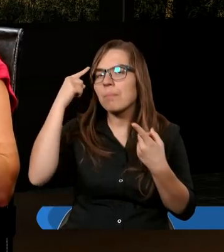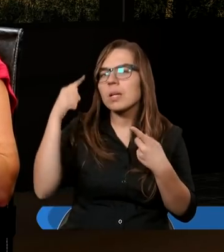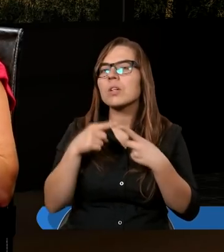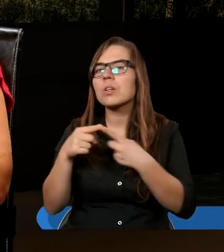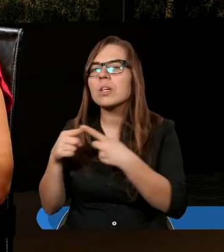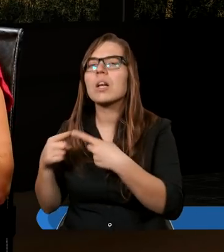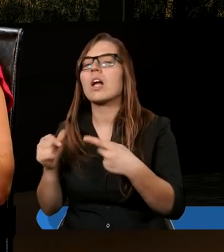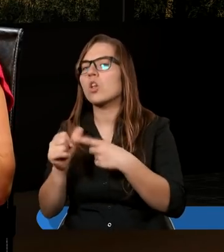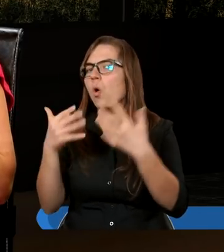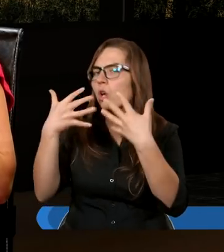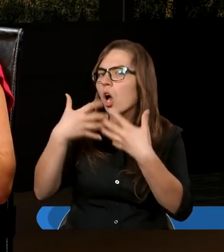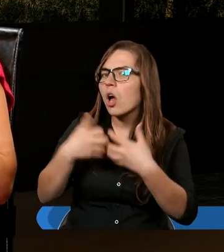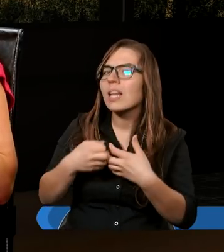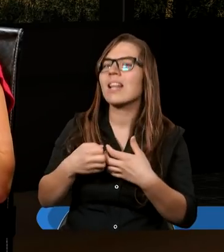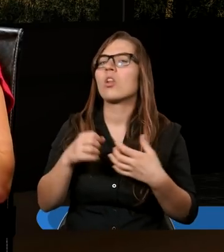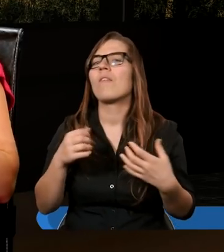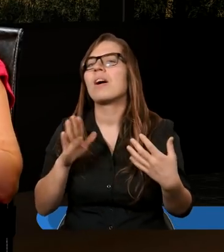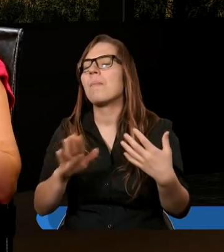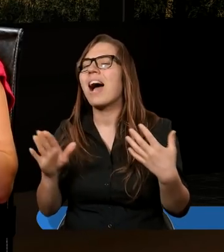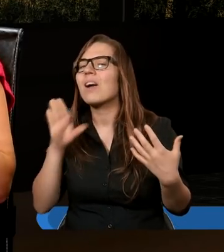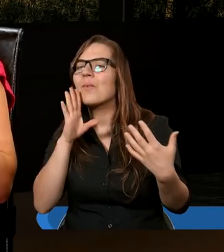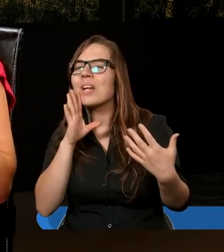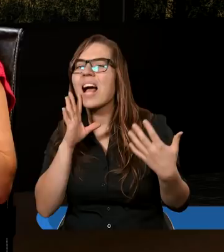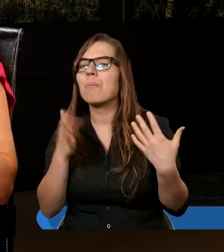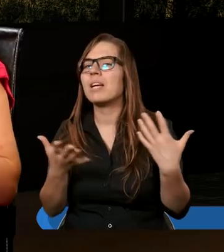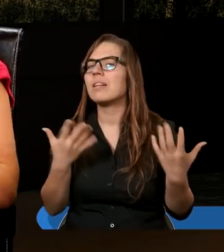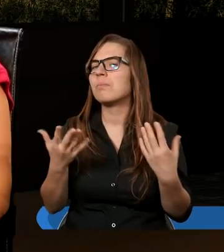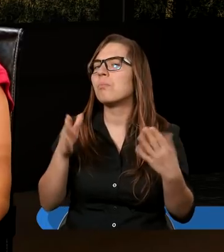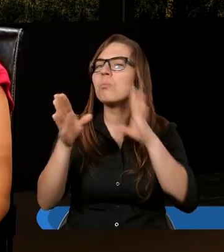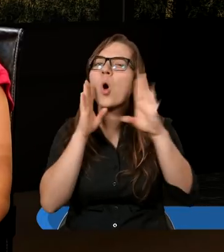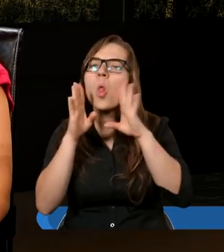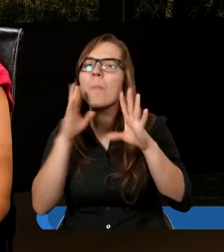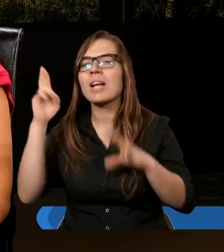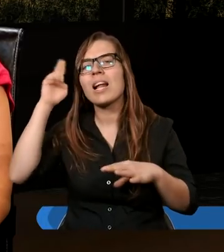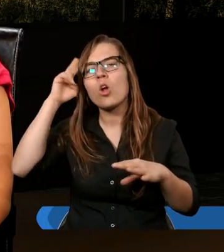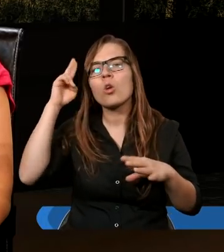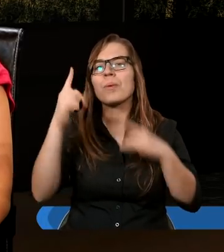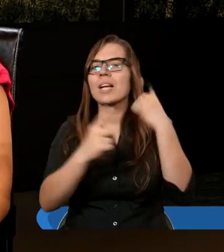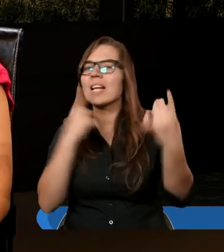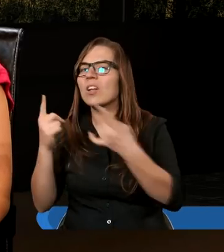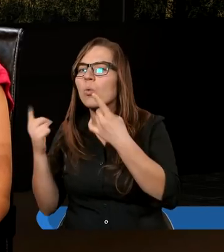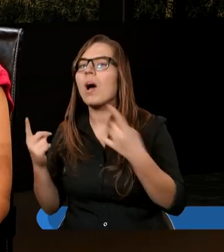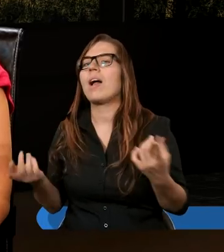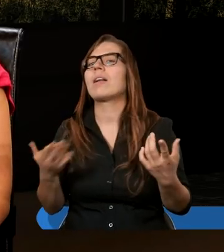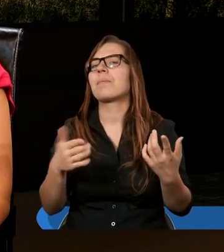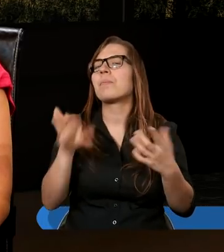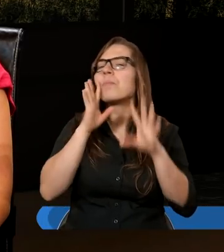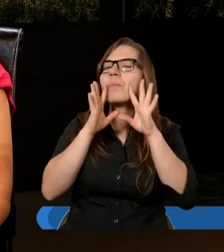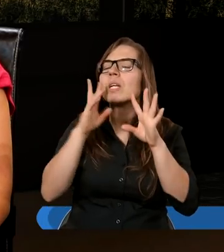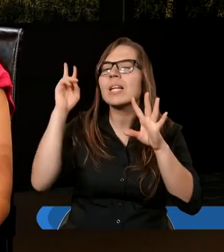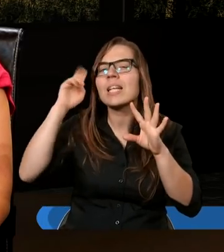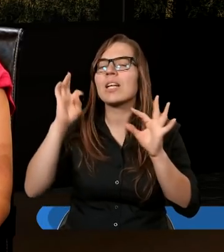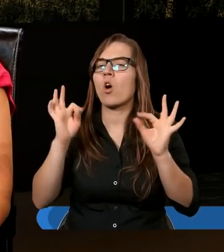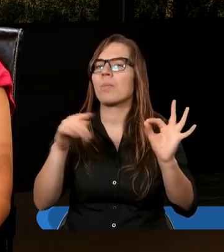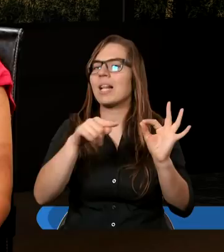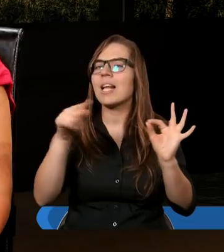są skoncentrowani i mają takie jakby podobne zrozumienie sytuacji. Przy czym jakie było ich zrozumienie sytuacji